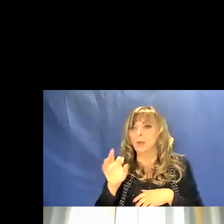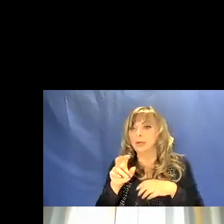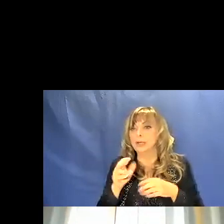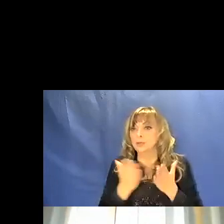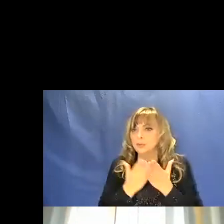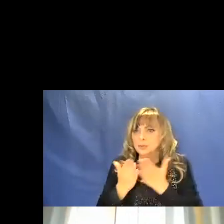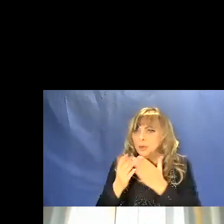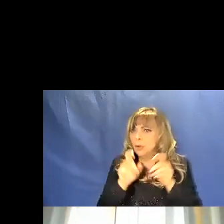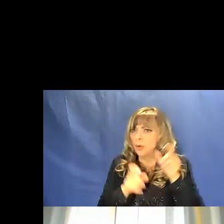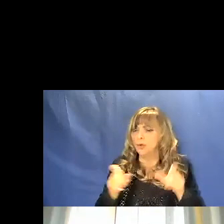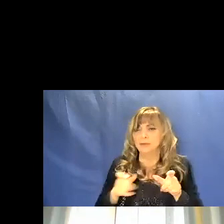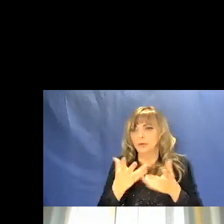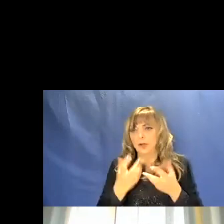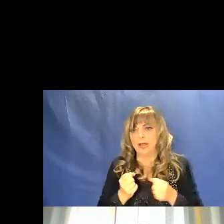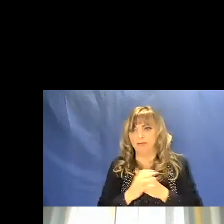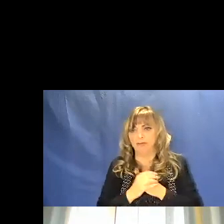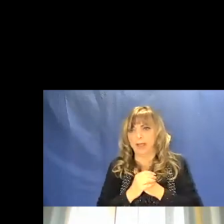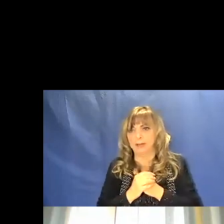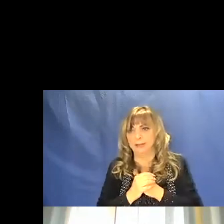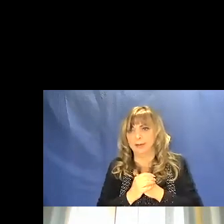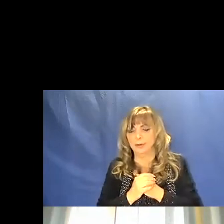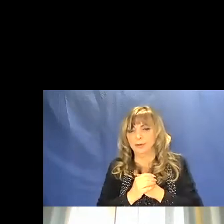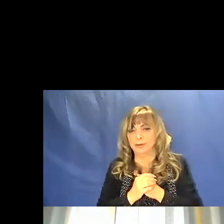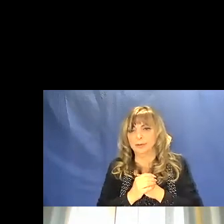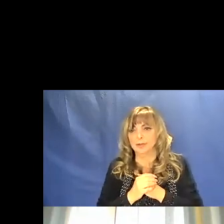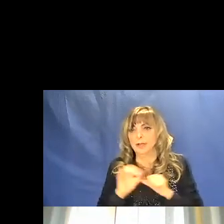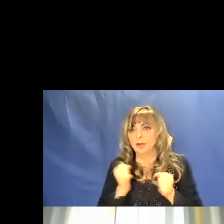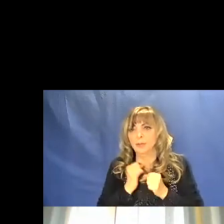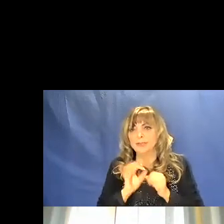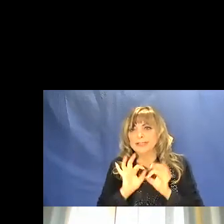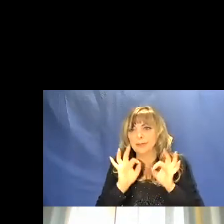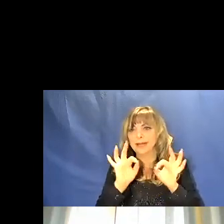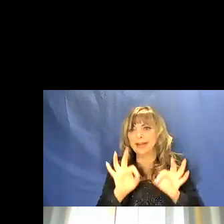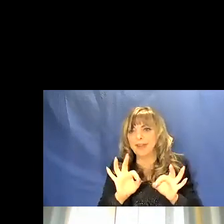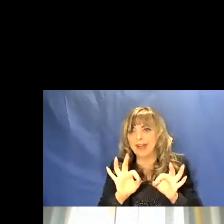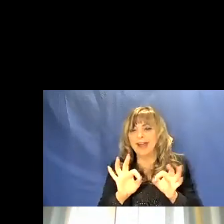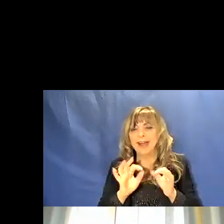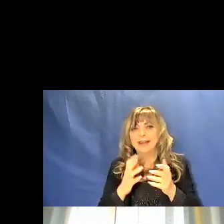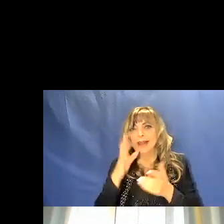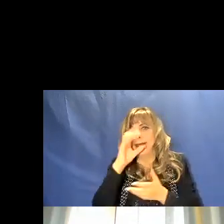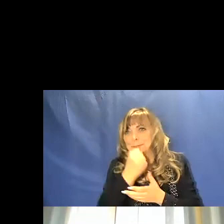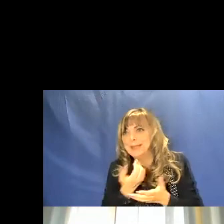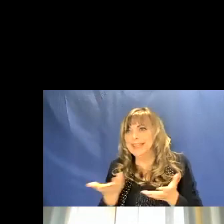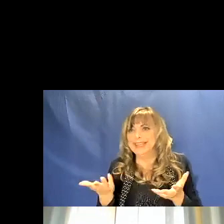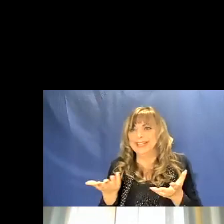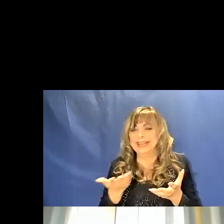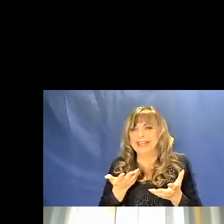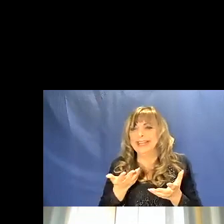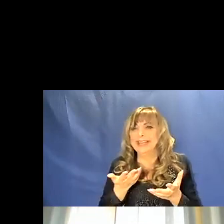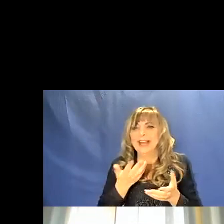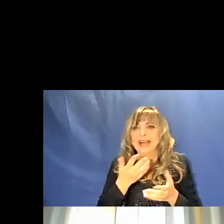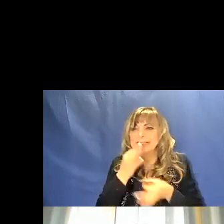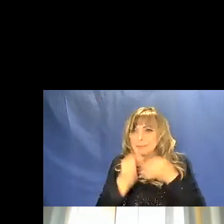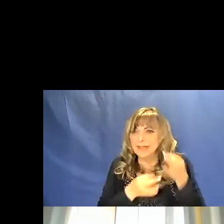il fatto che non possiamo arrivare con la nostra mente o con la documentazione ad una spiegazione